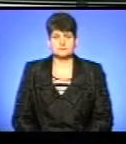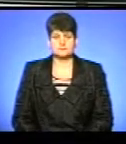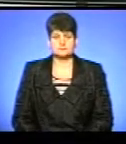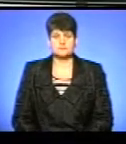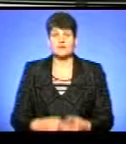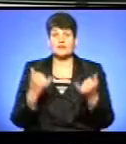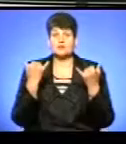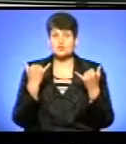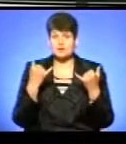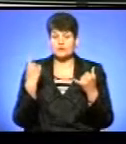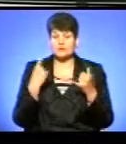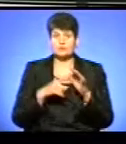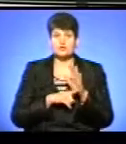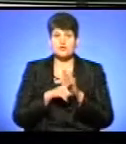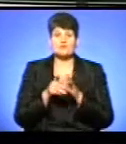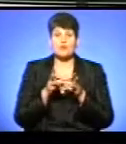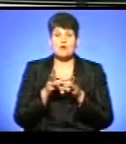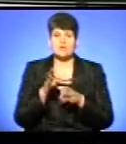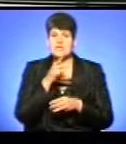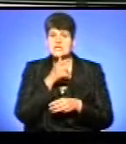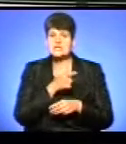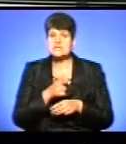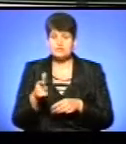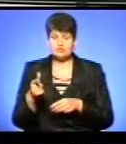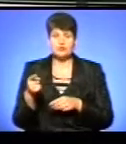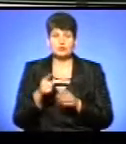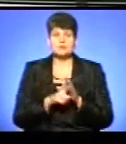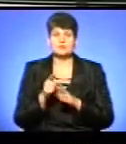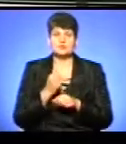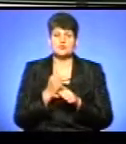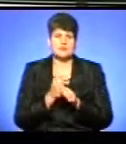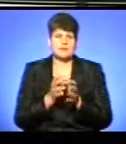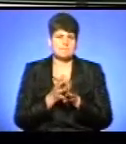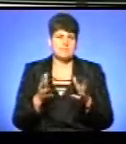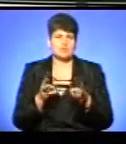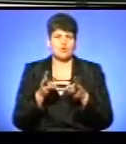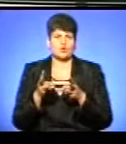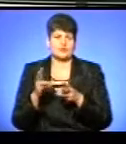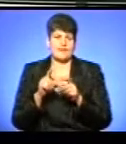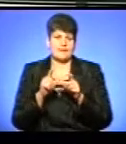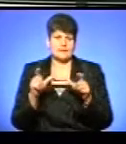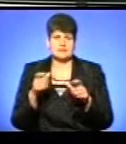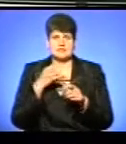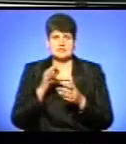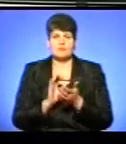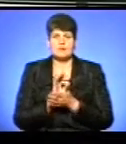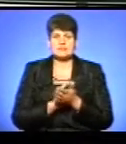Сьогодні в області стартував опалювальний сезон. У Тернополі запрацювали найбільші котельні, повідомив прес-секретар